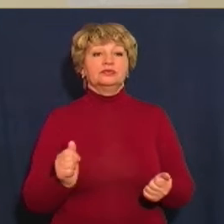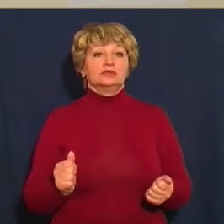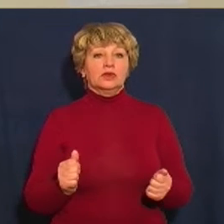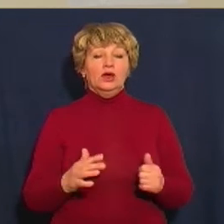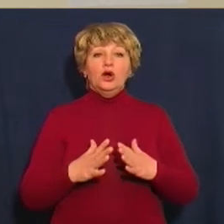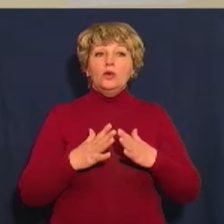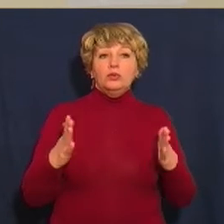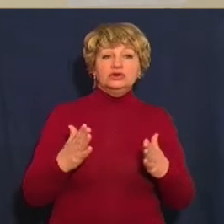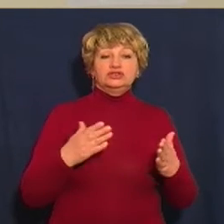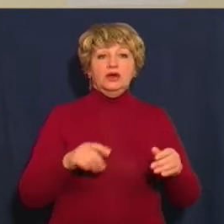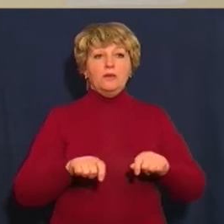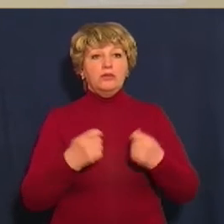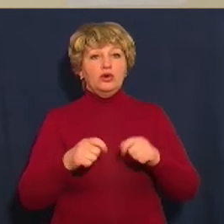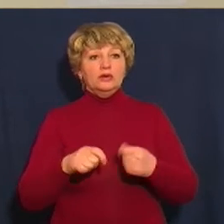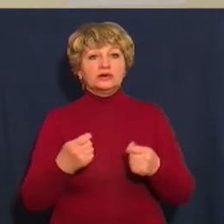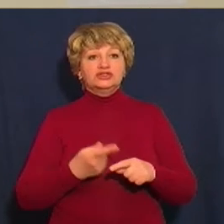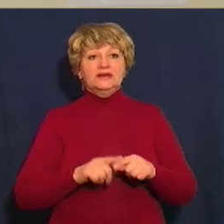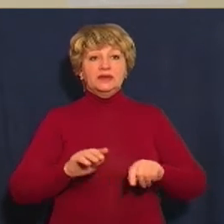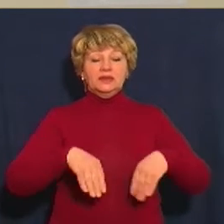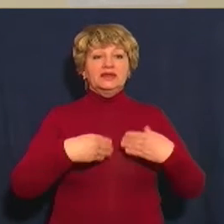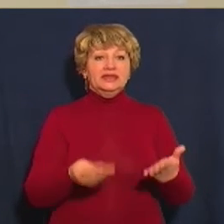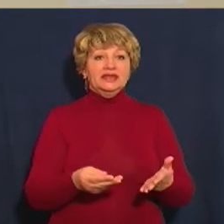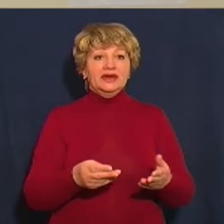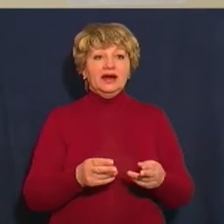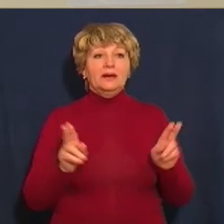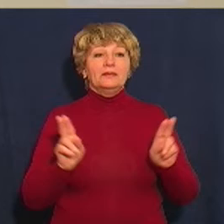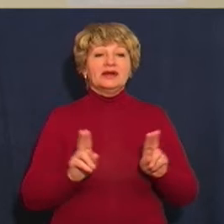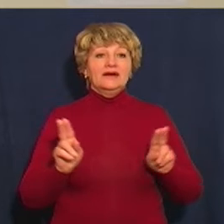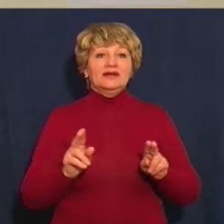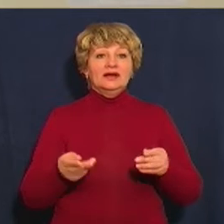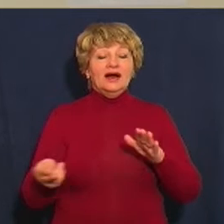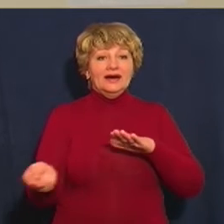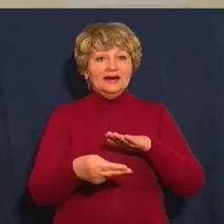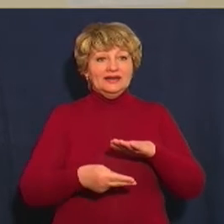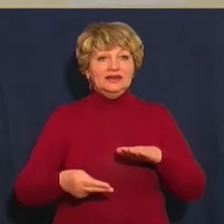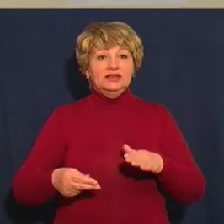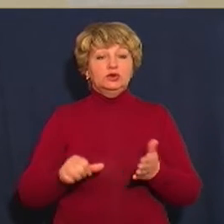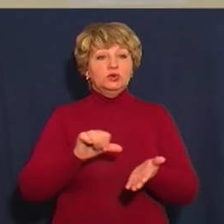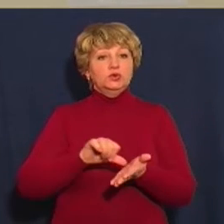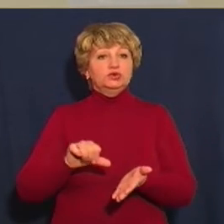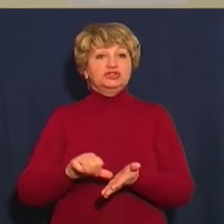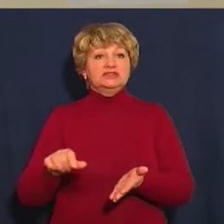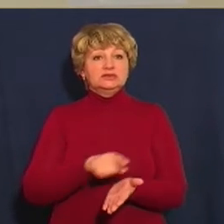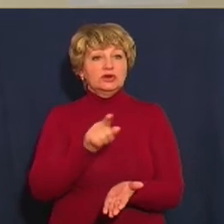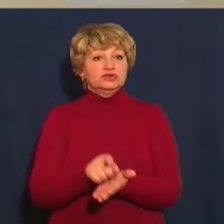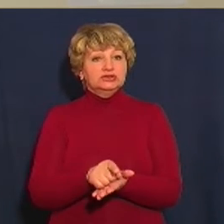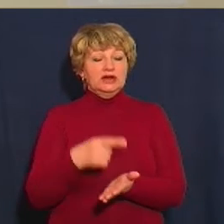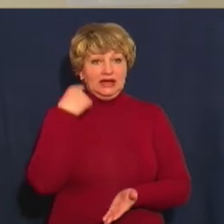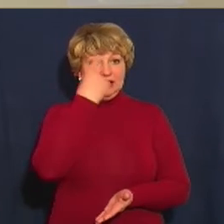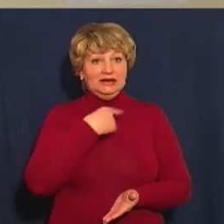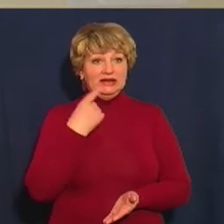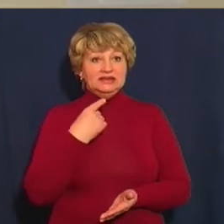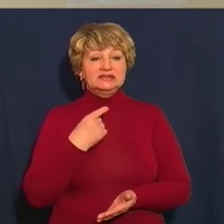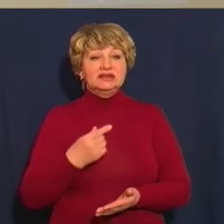стосували порушення правил ведення агітації, зокрема, участь посадових осіб в агітації, відсутність вихідних